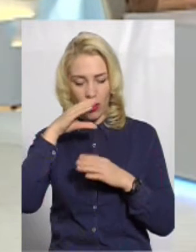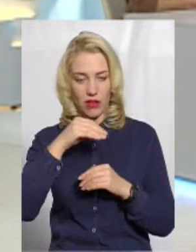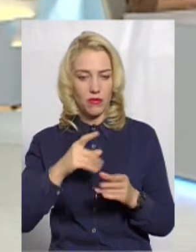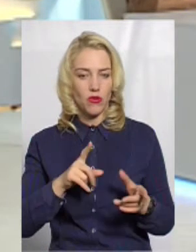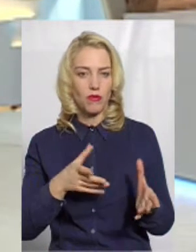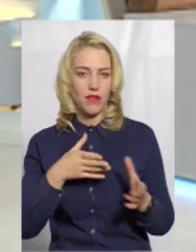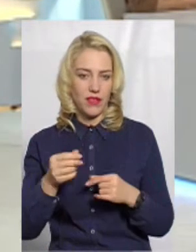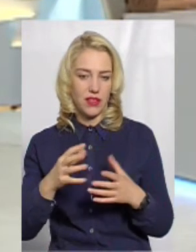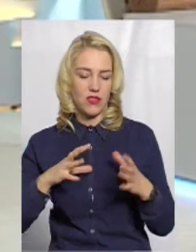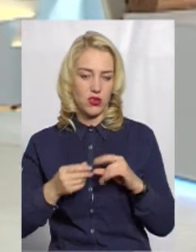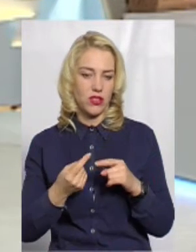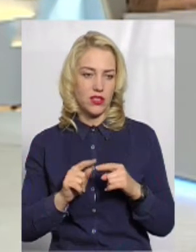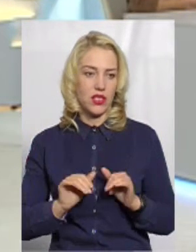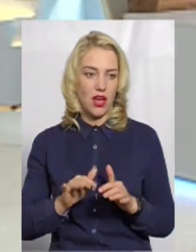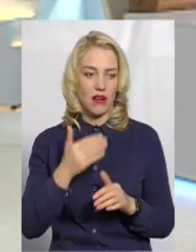цієї акції?